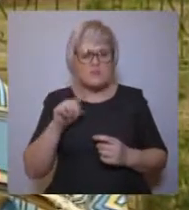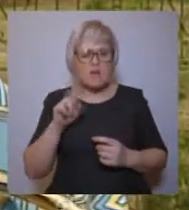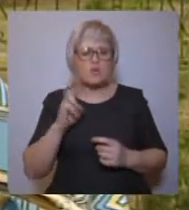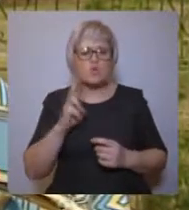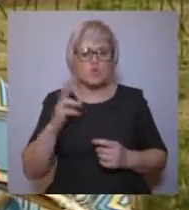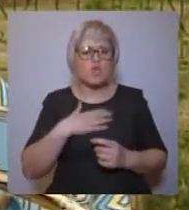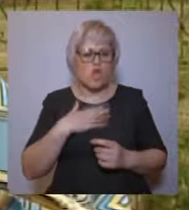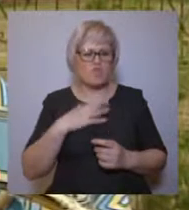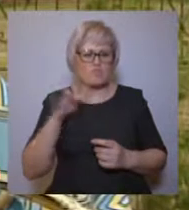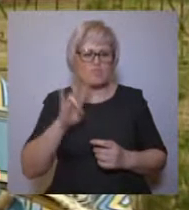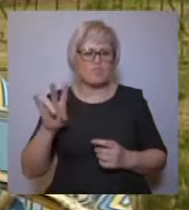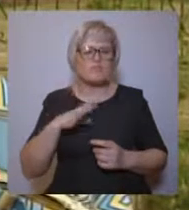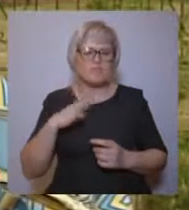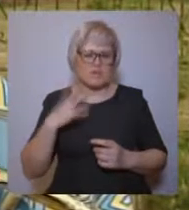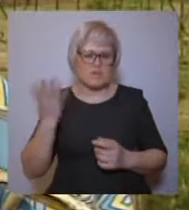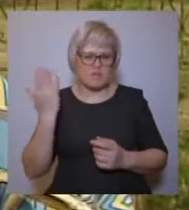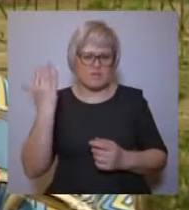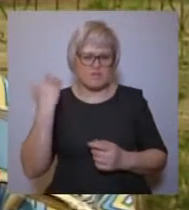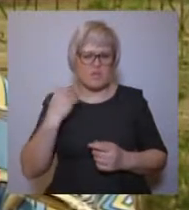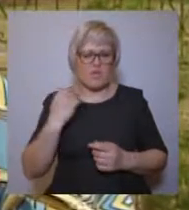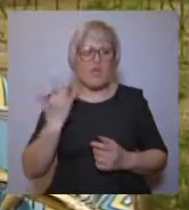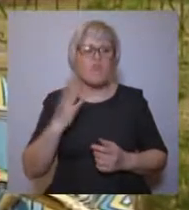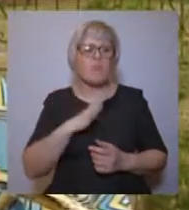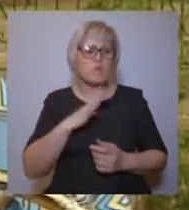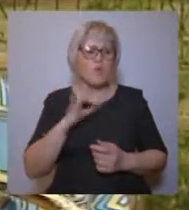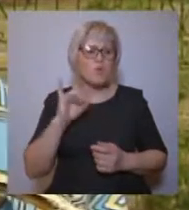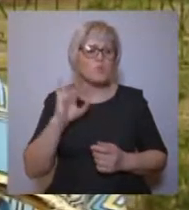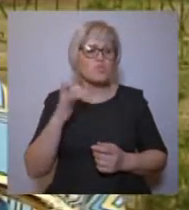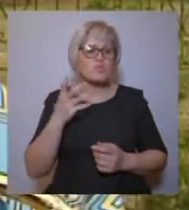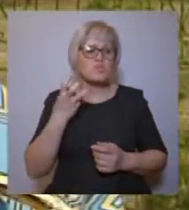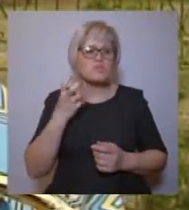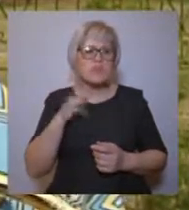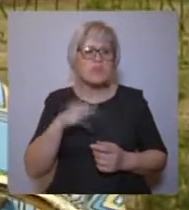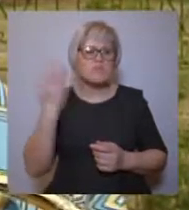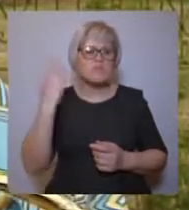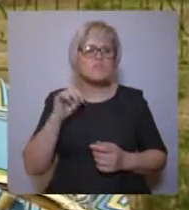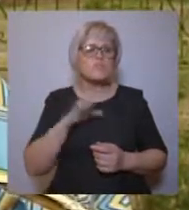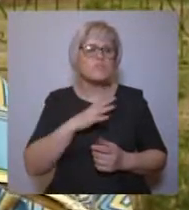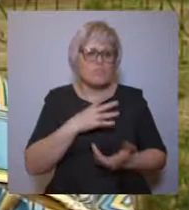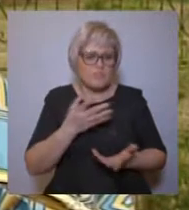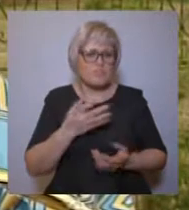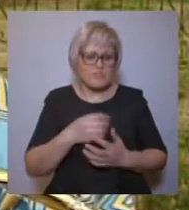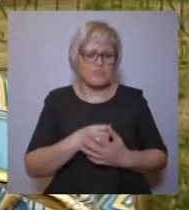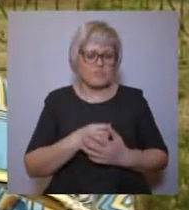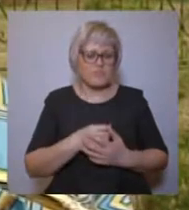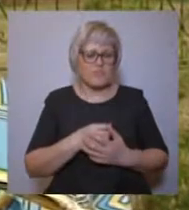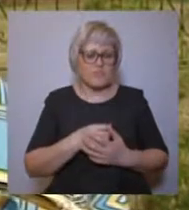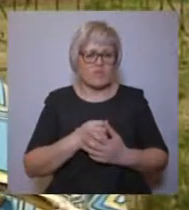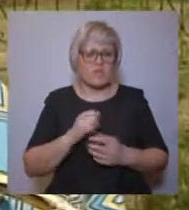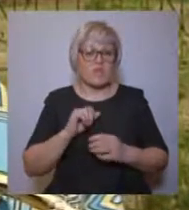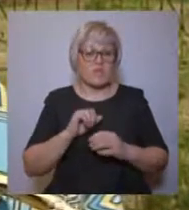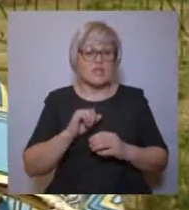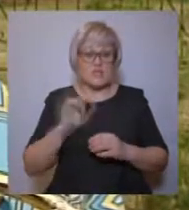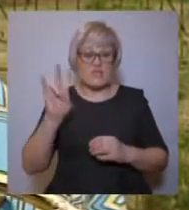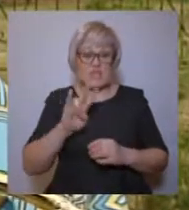восстанавливаем в душах и сердцах жителей и всех православных, что действительно, кто